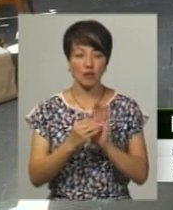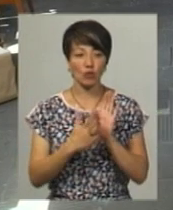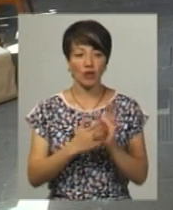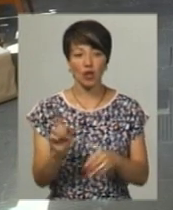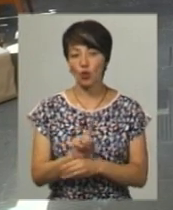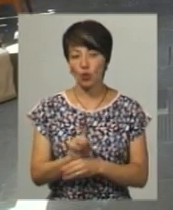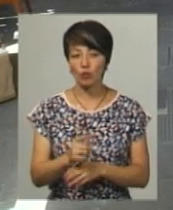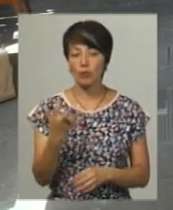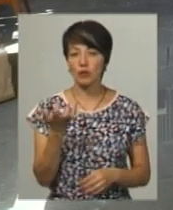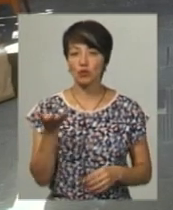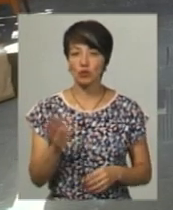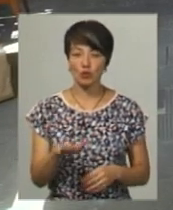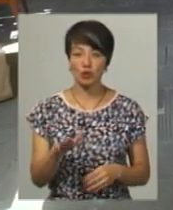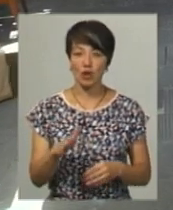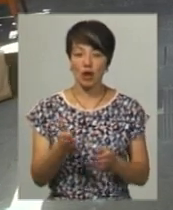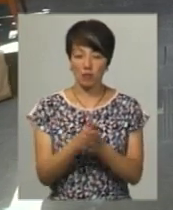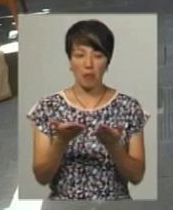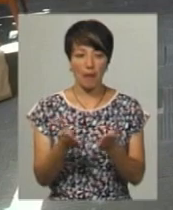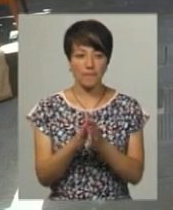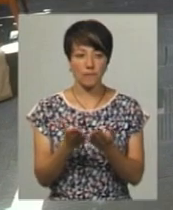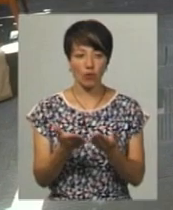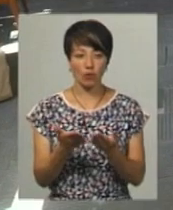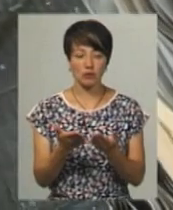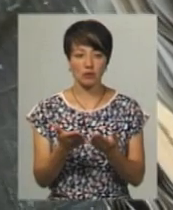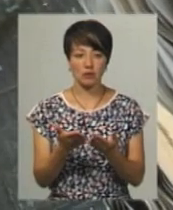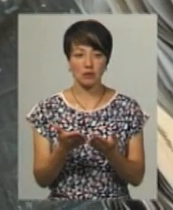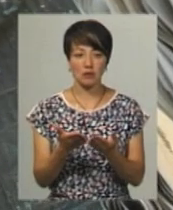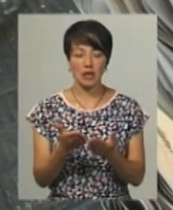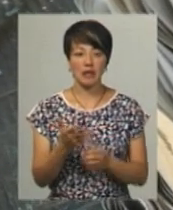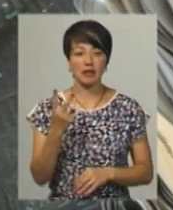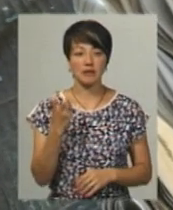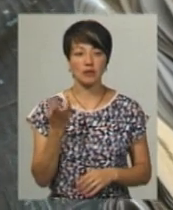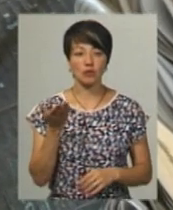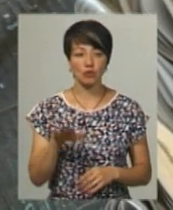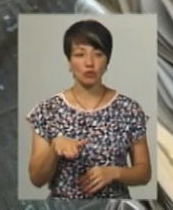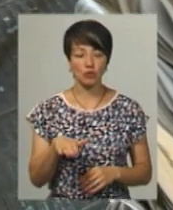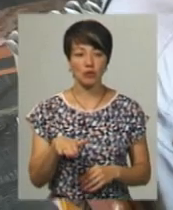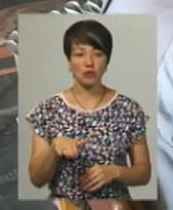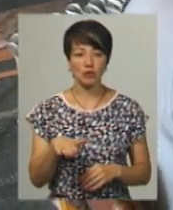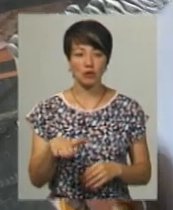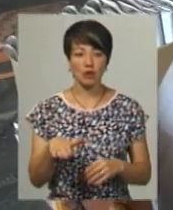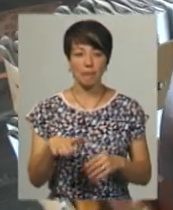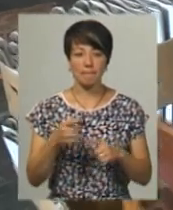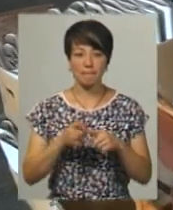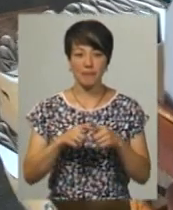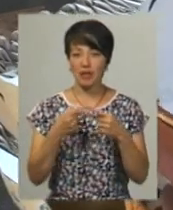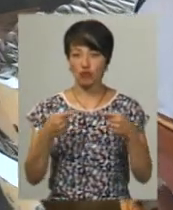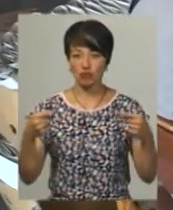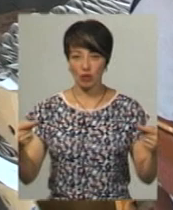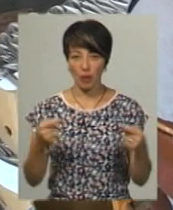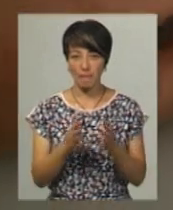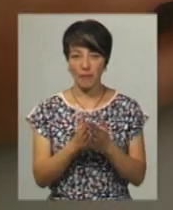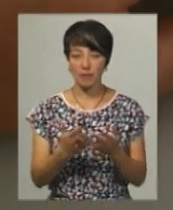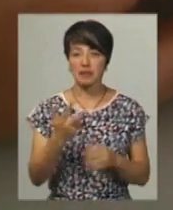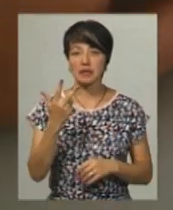вони норму, що 500 швидкошивача і 200 пакок. За три робочі дні працівники